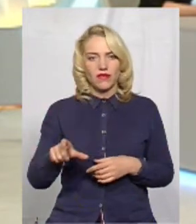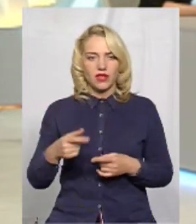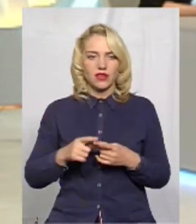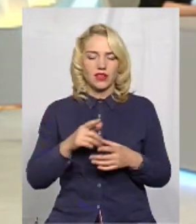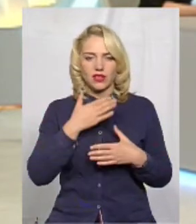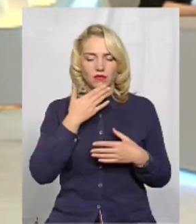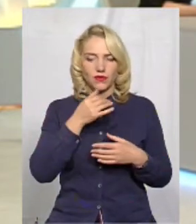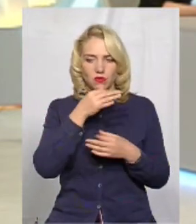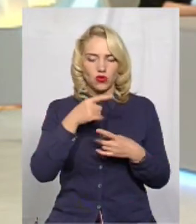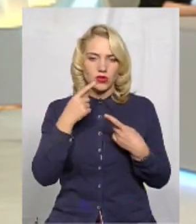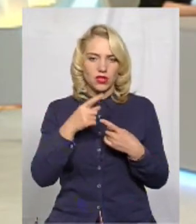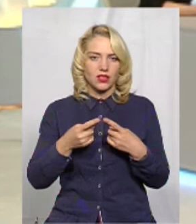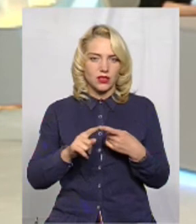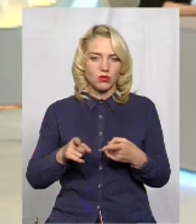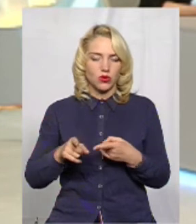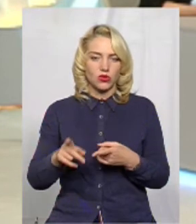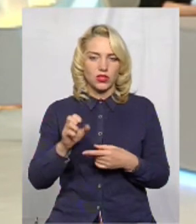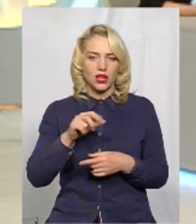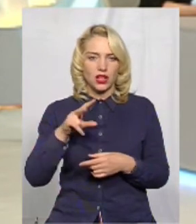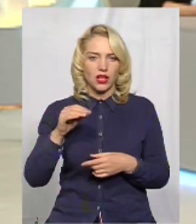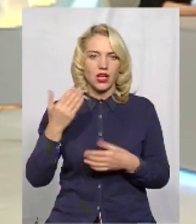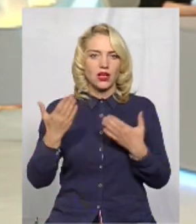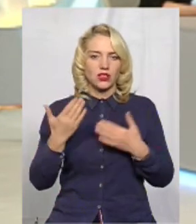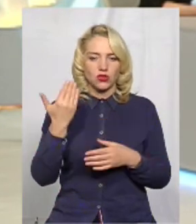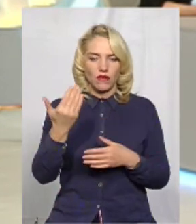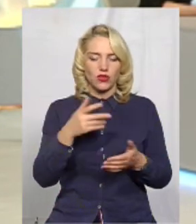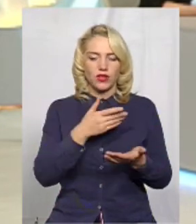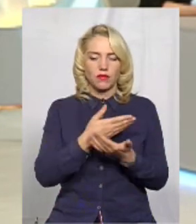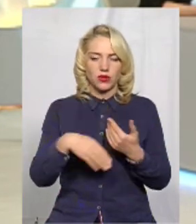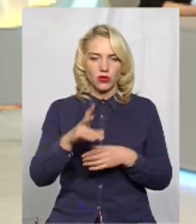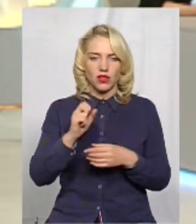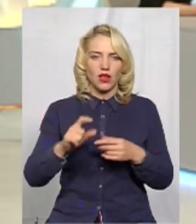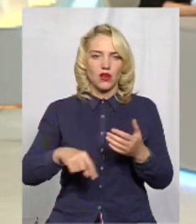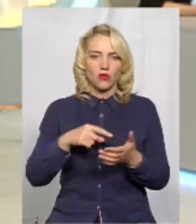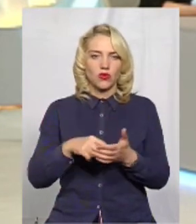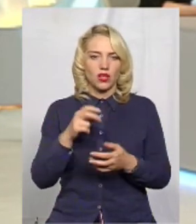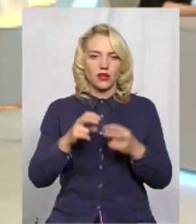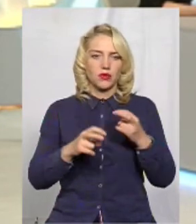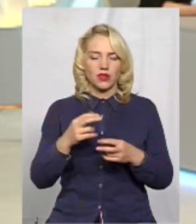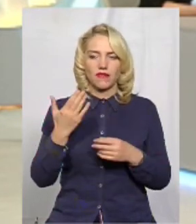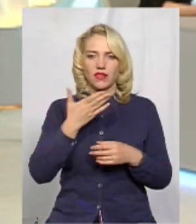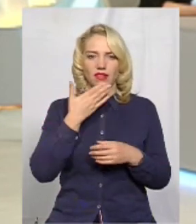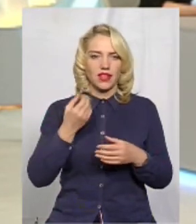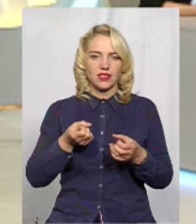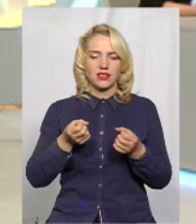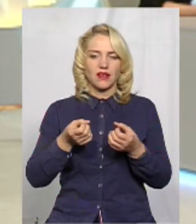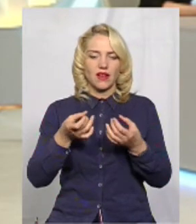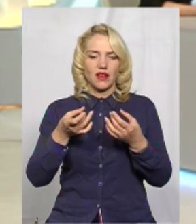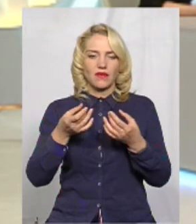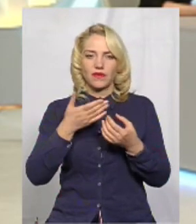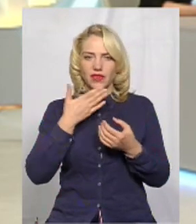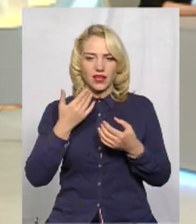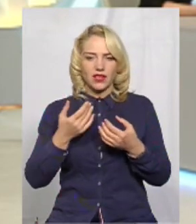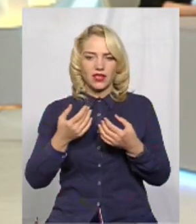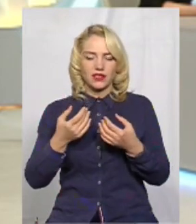назвати це погрози чи не погрози, але сказав, що якщо вони підуть на комунальне підприємство, він їх не звільняє, а поставить їм прогули